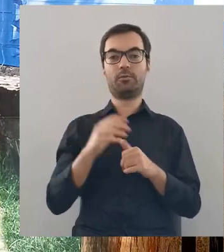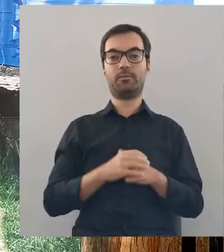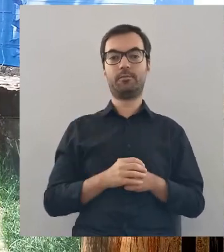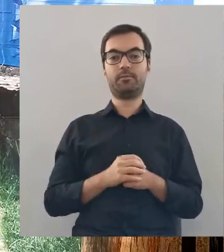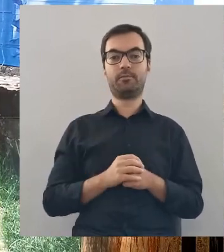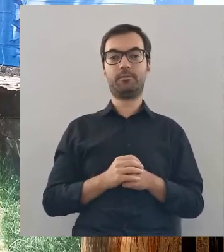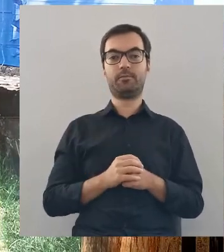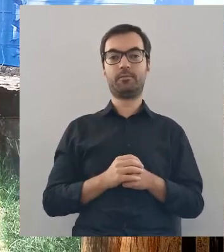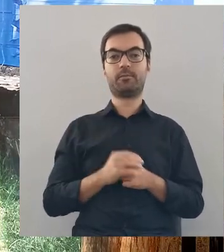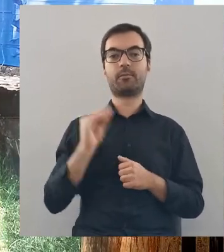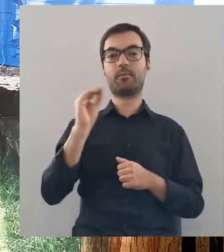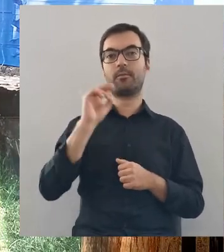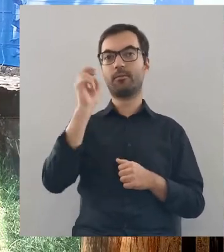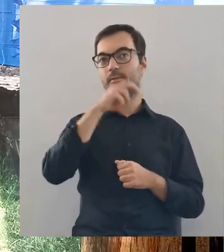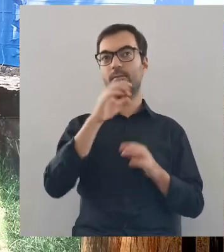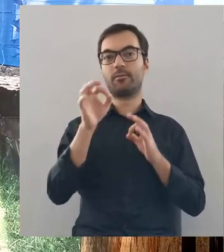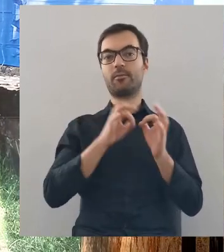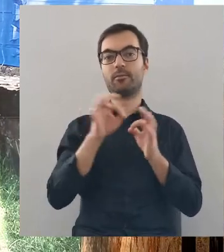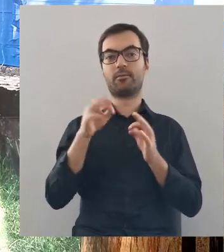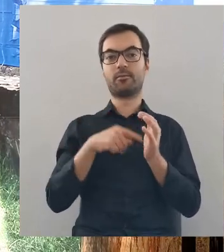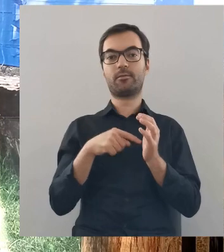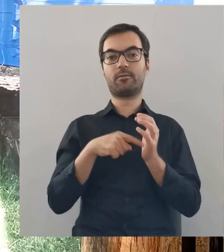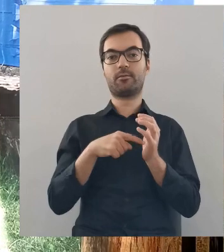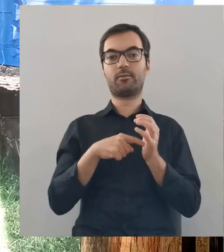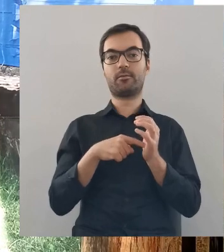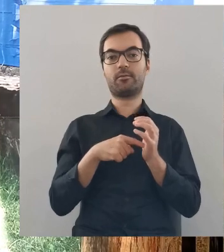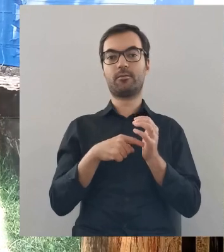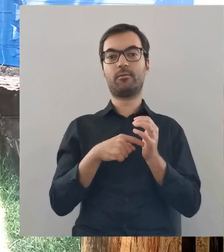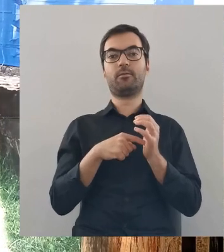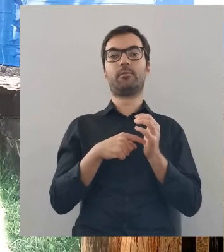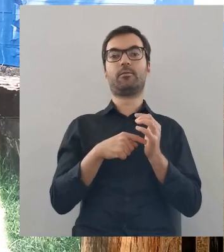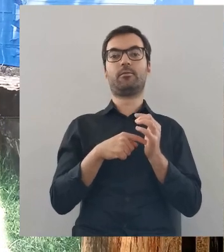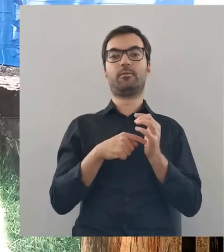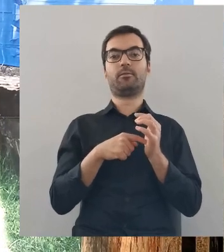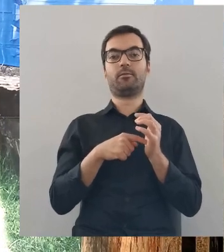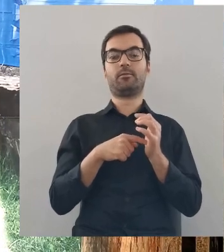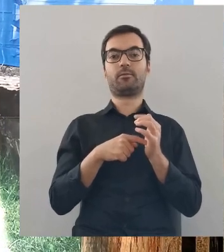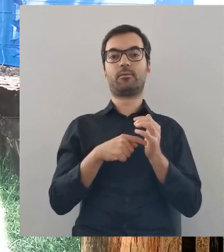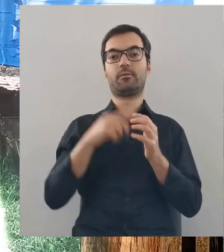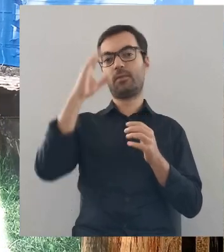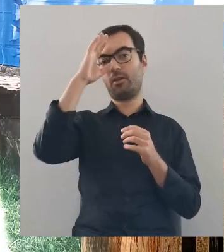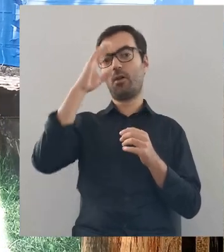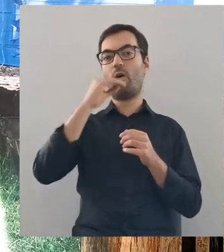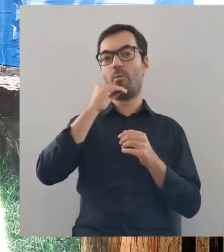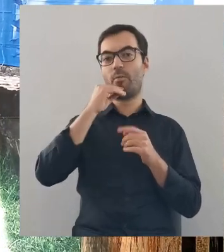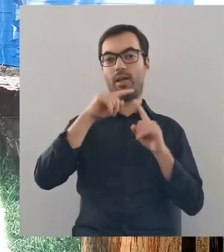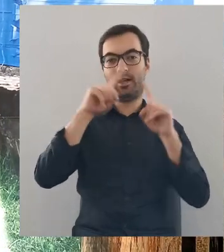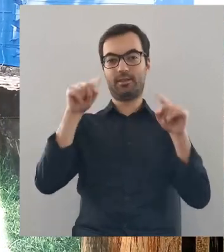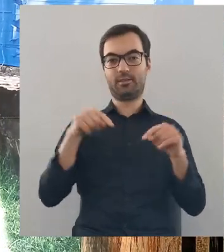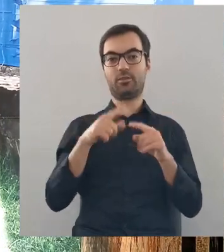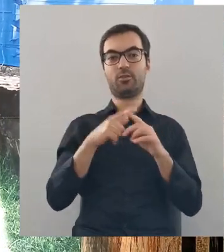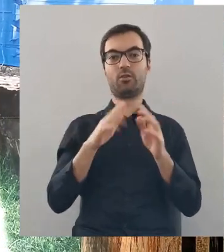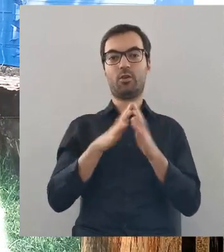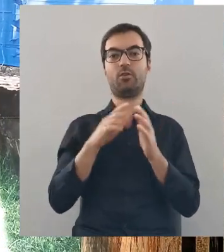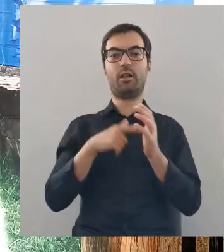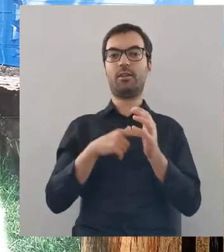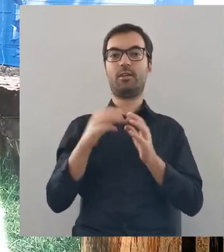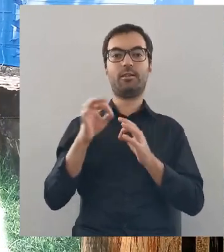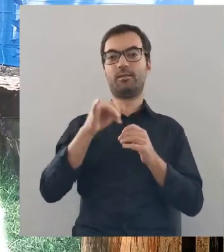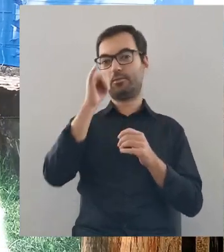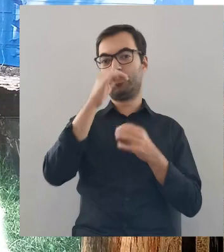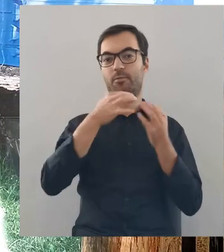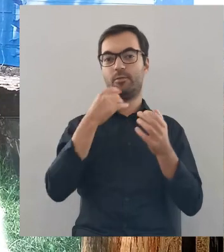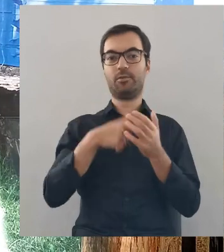miejscowości Łazów. Jest jeszcze ciekawa bardzo historia o obrazie z tego